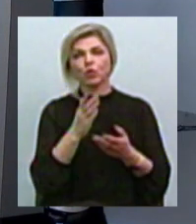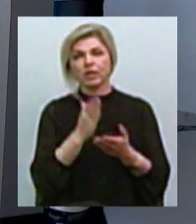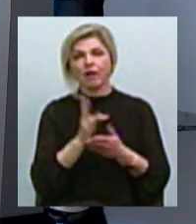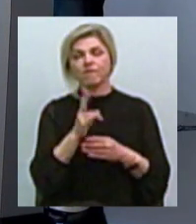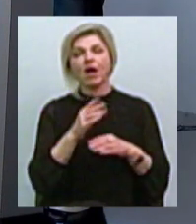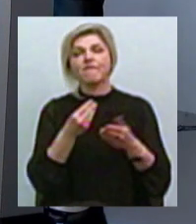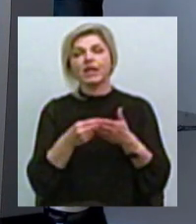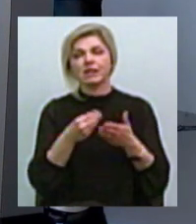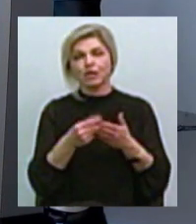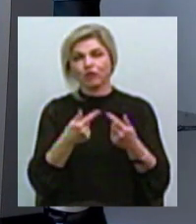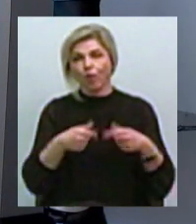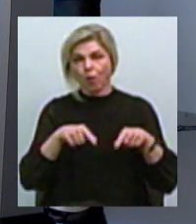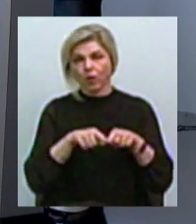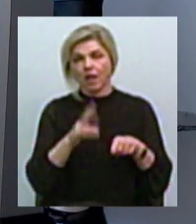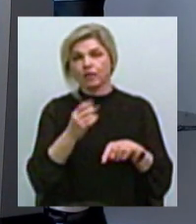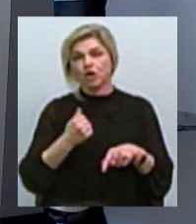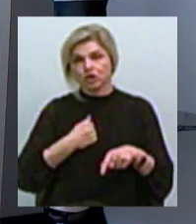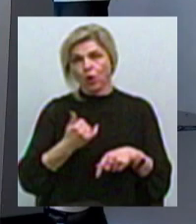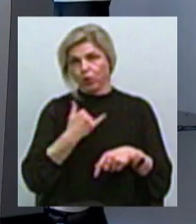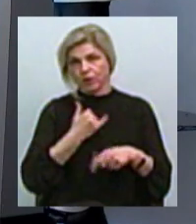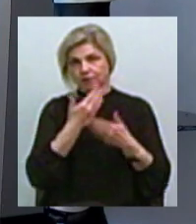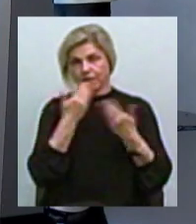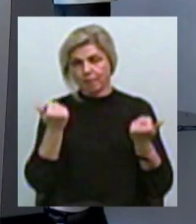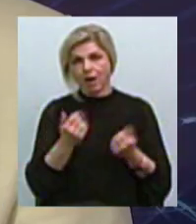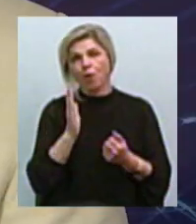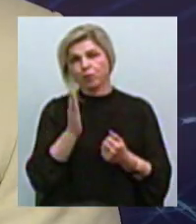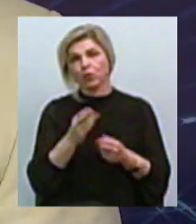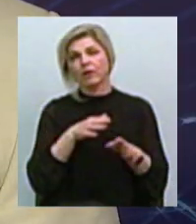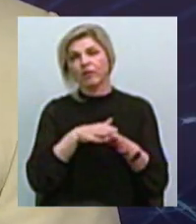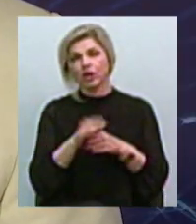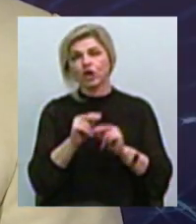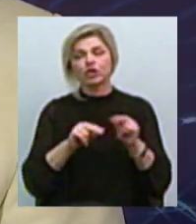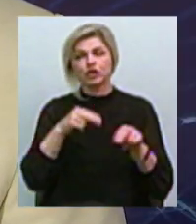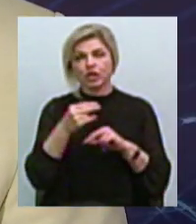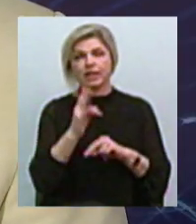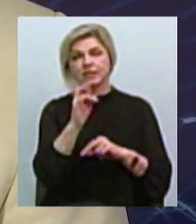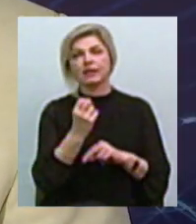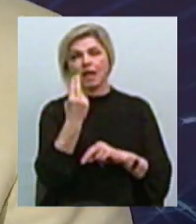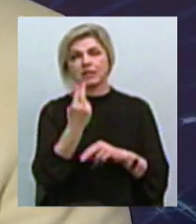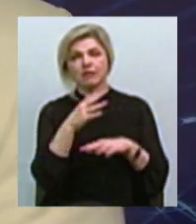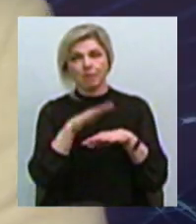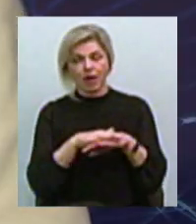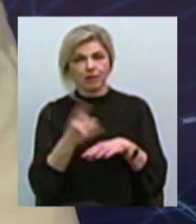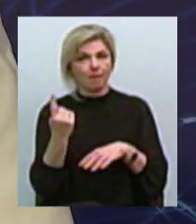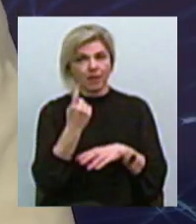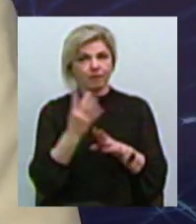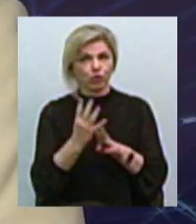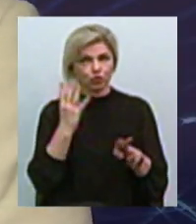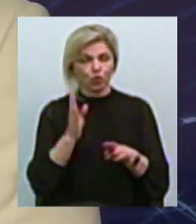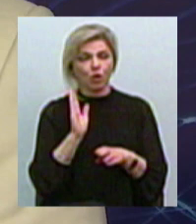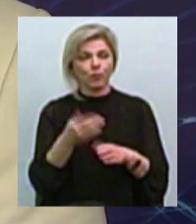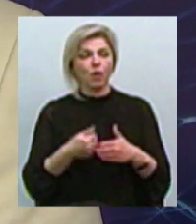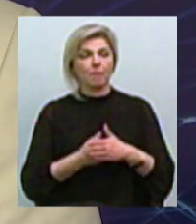колах Тобто сьогодні, на жаль, у нас нема Це буде відбуватися через філіали Національного банку, які будуть підкріплювати